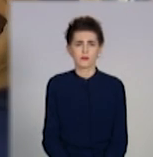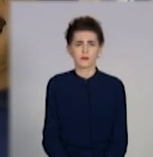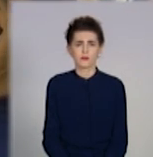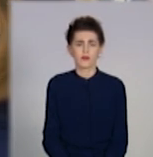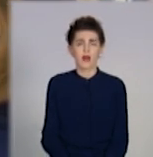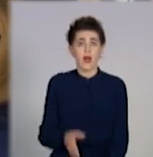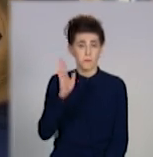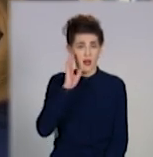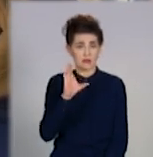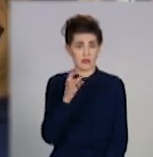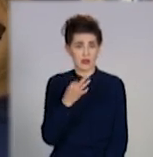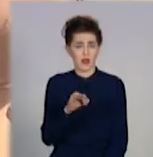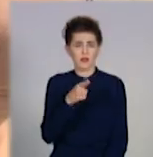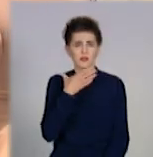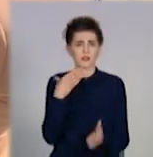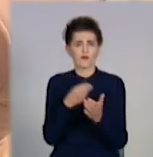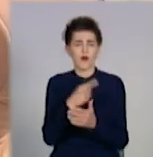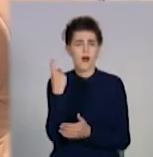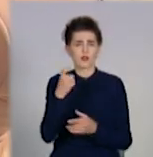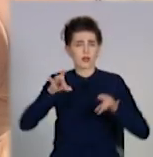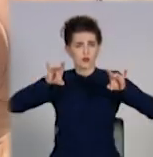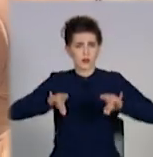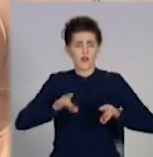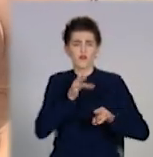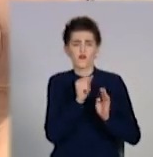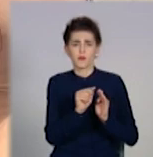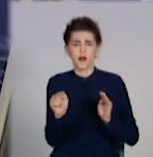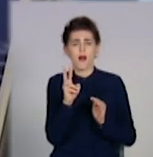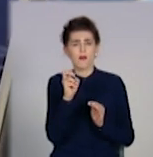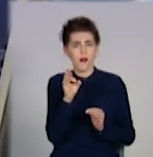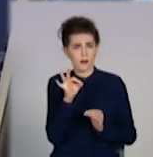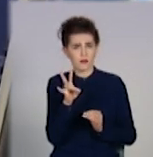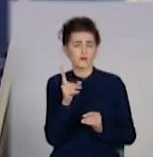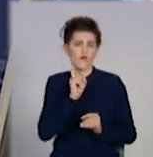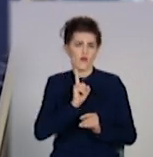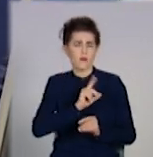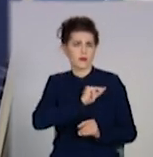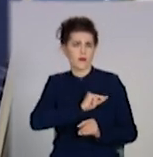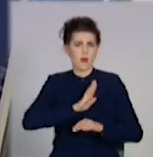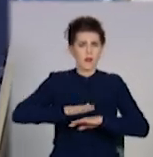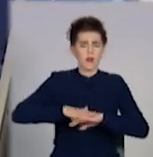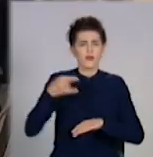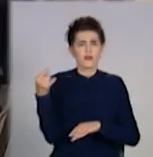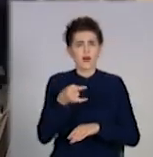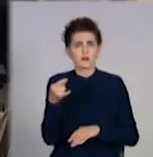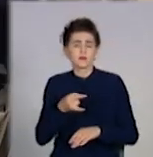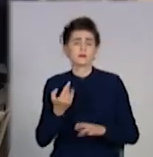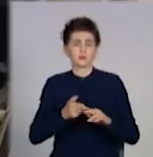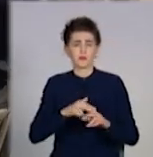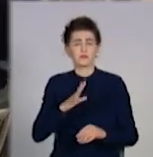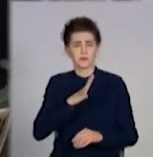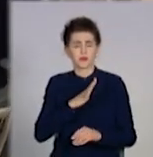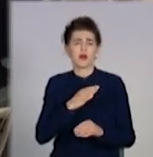Сергій – власник ресторану, проте під час карантину підробляє в таксі. Каже, запчастини для аутівки в останній